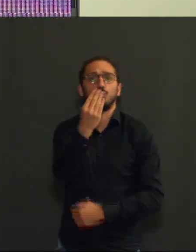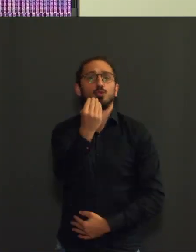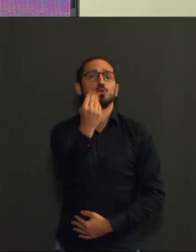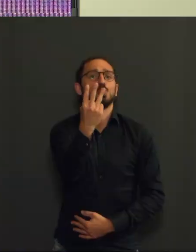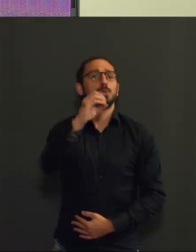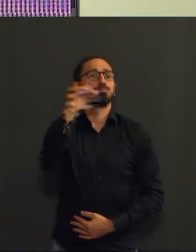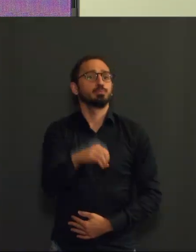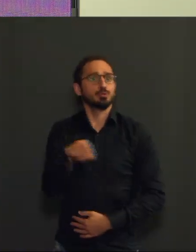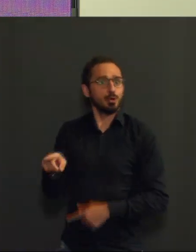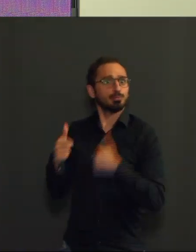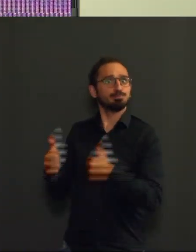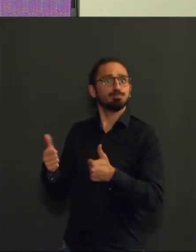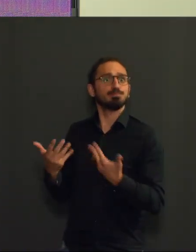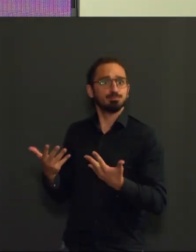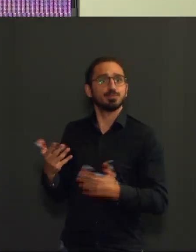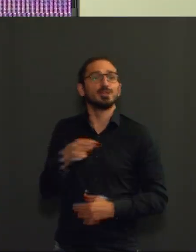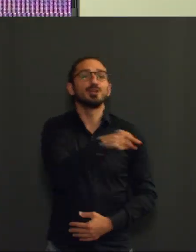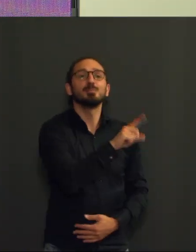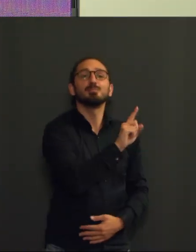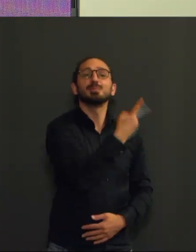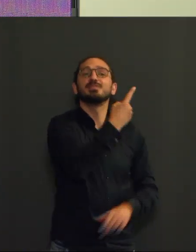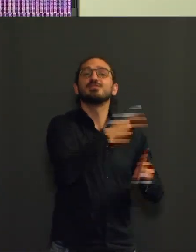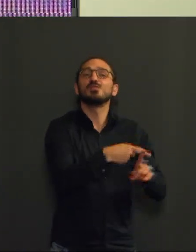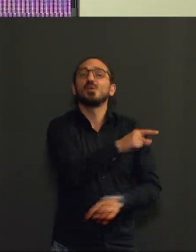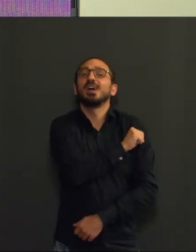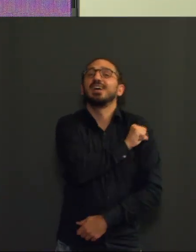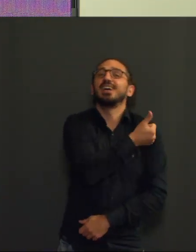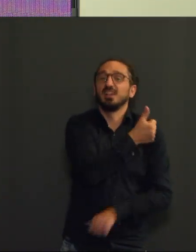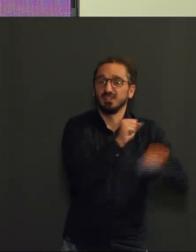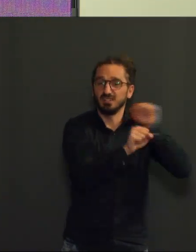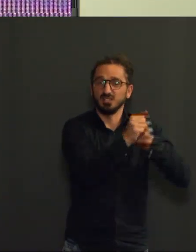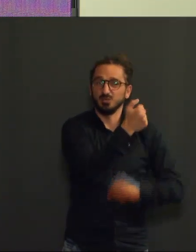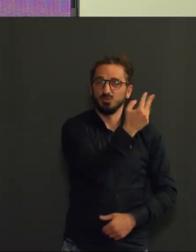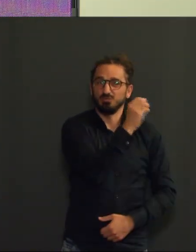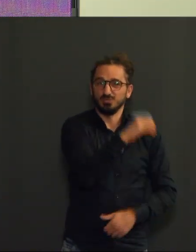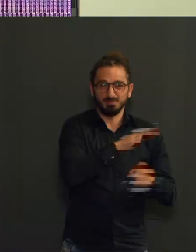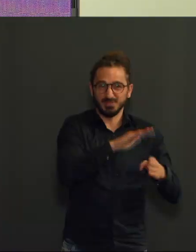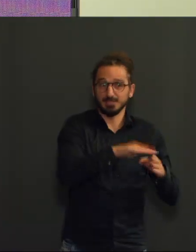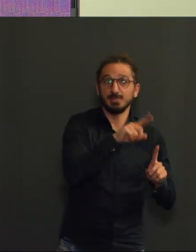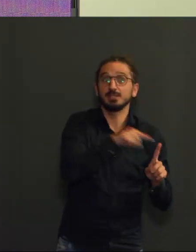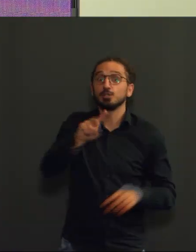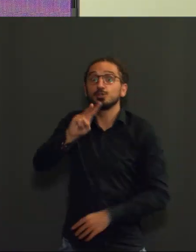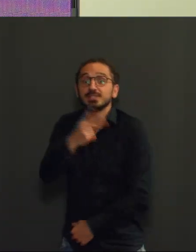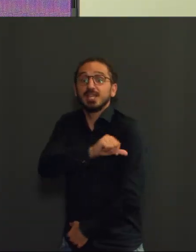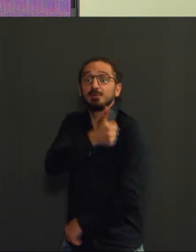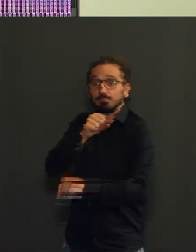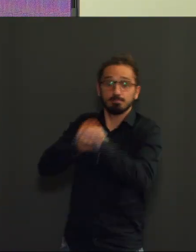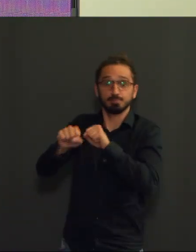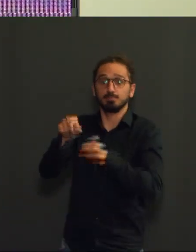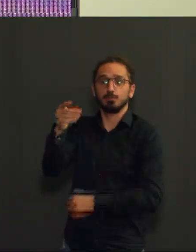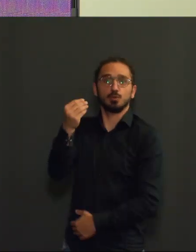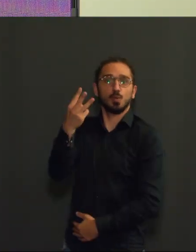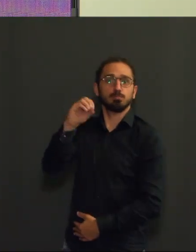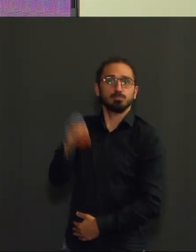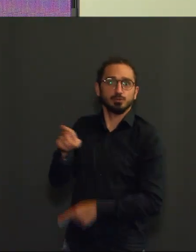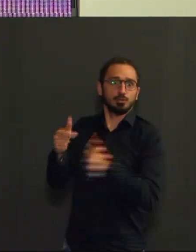cette protection telle qu'elle est évaluée là est une protection contre toutes les formes de la maladie, y compris contre les formes légères de la